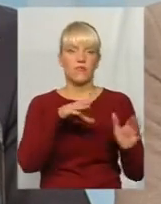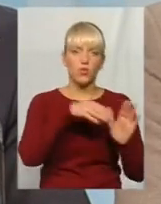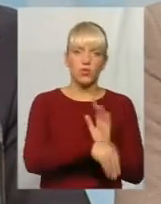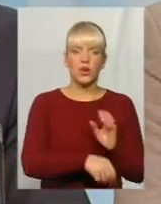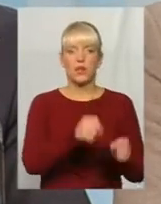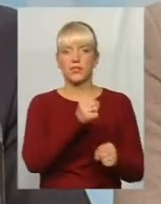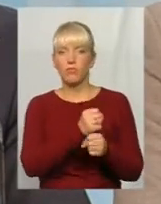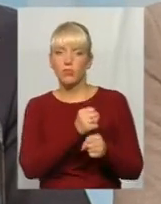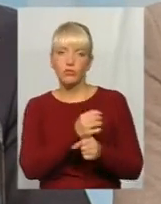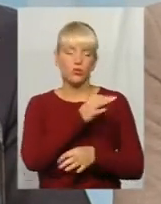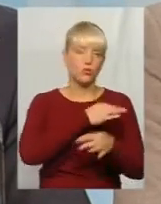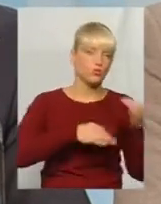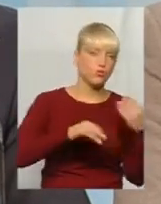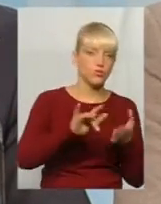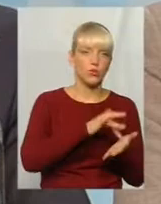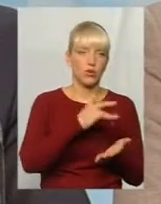собою бухатери спілкуються.